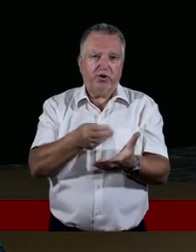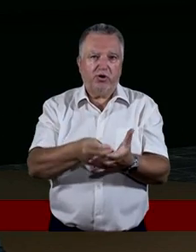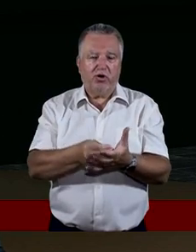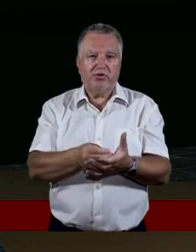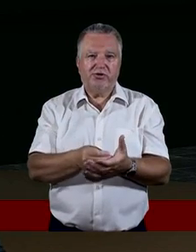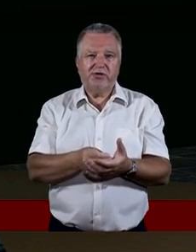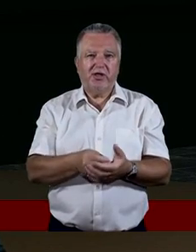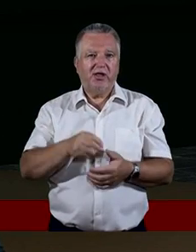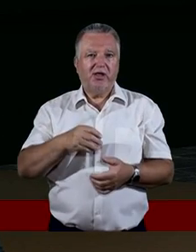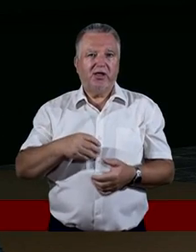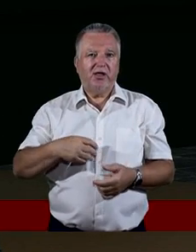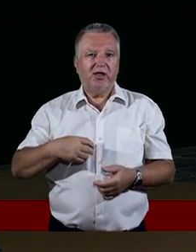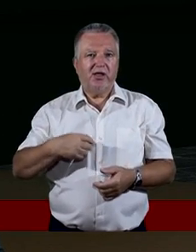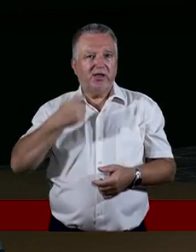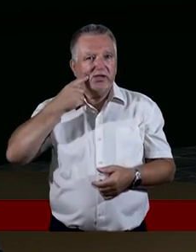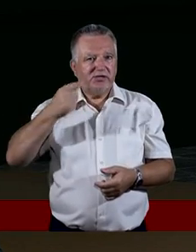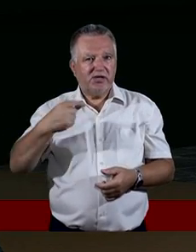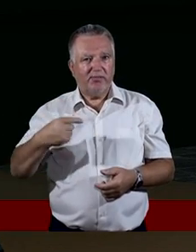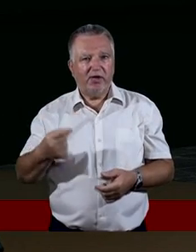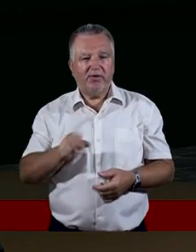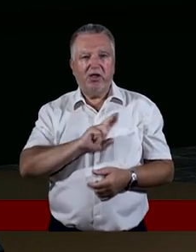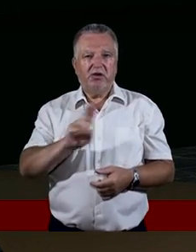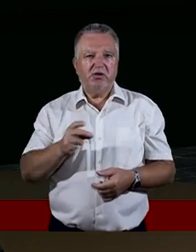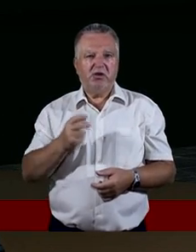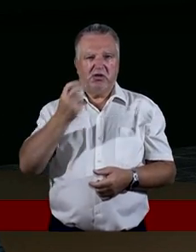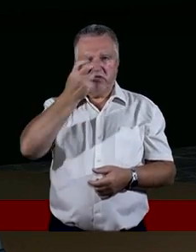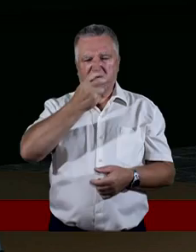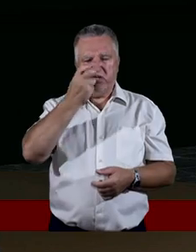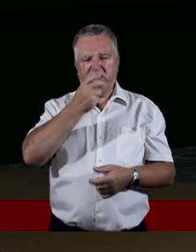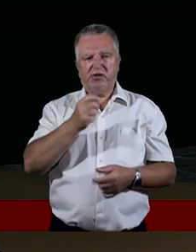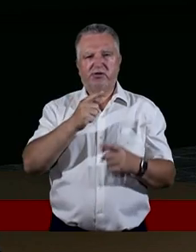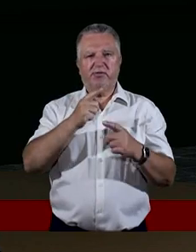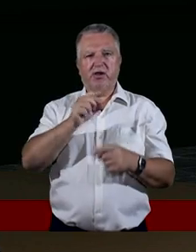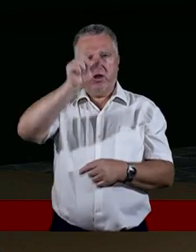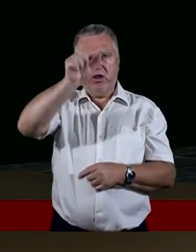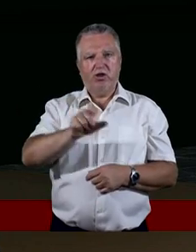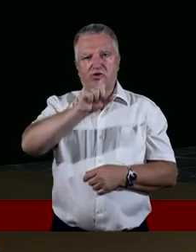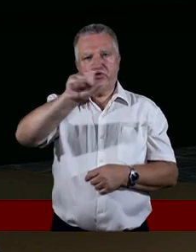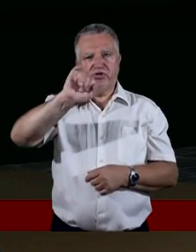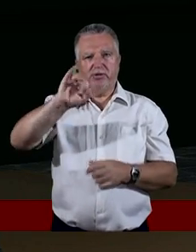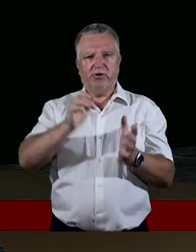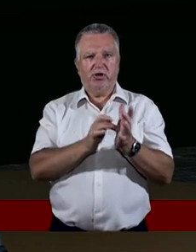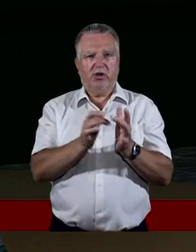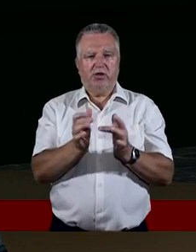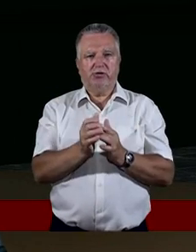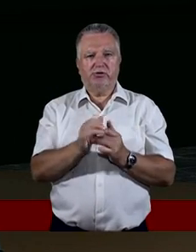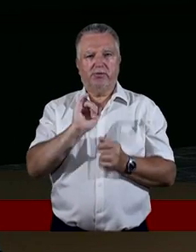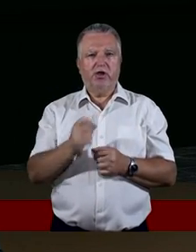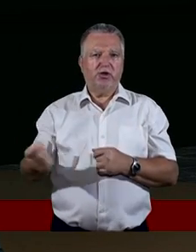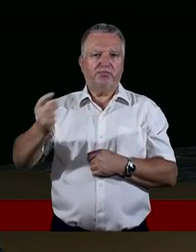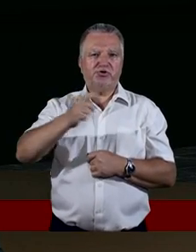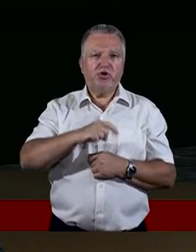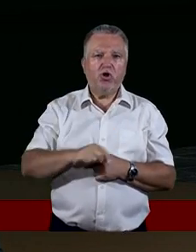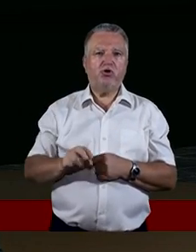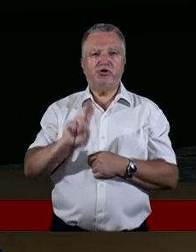pieniądze, rozrywka i nikt na pewno nie zainteresowany krzyżem i Chrystusem, który umarł na krzyżu. I przychodzi